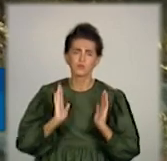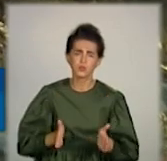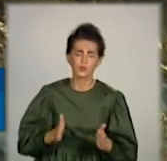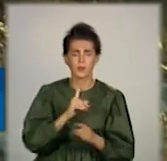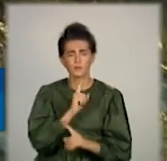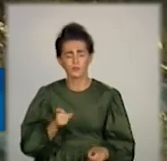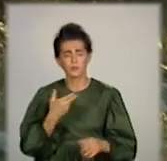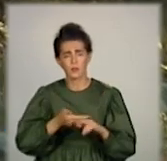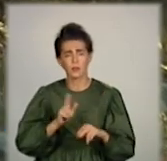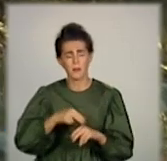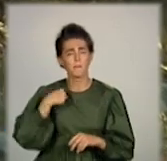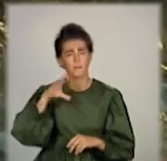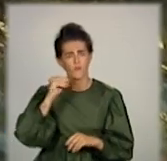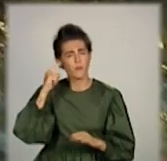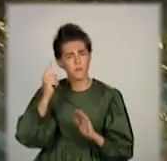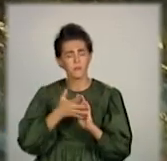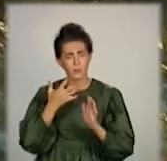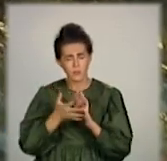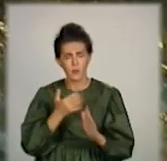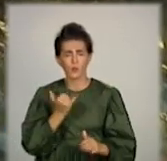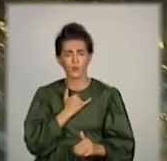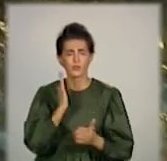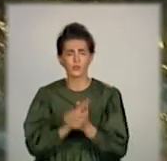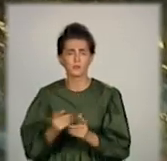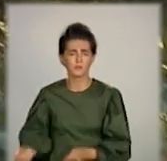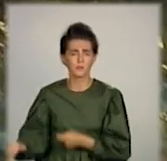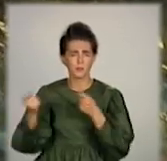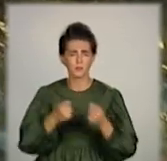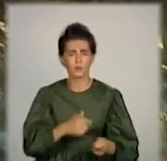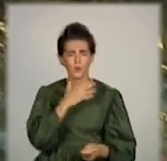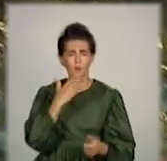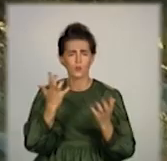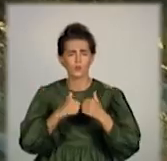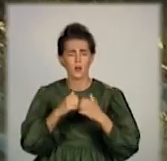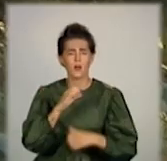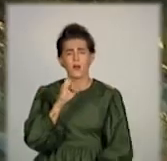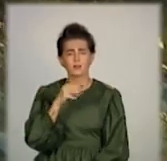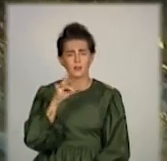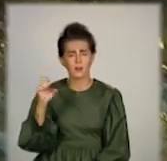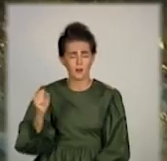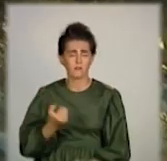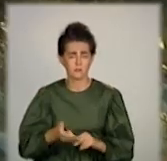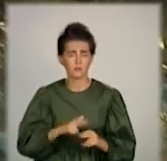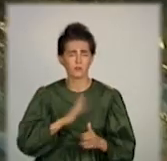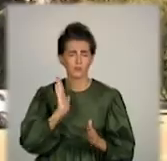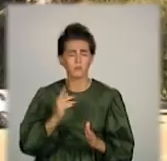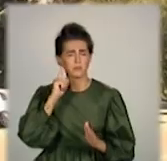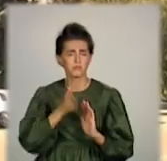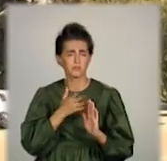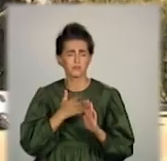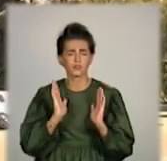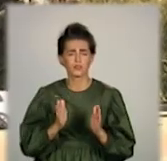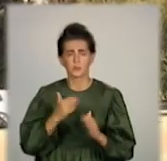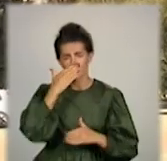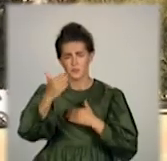Ми розуміємо, що в нас приїде велика кількість Астразенеки, і ми розуміємо, що в нас буде